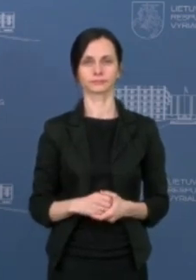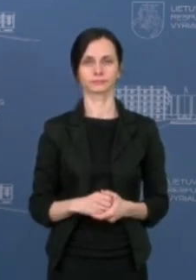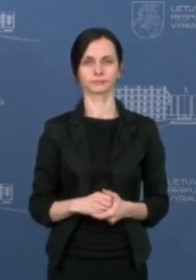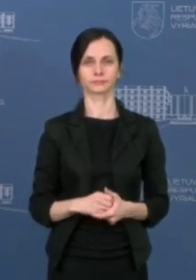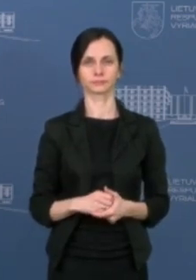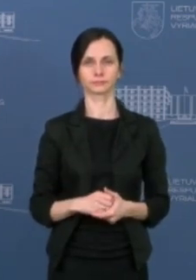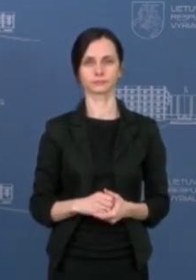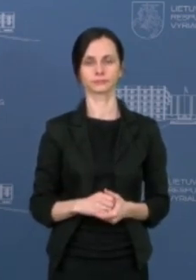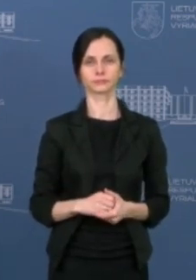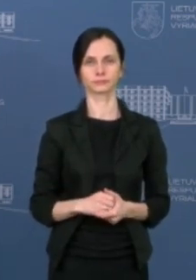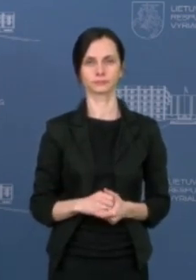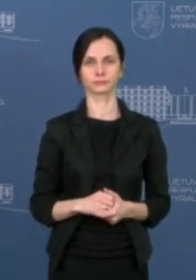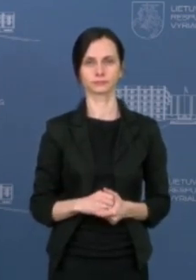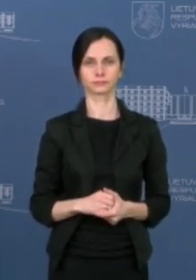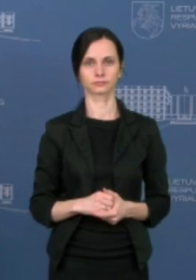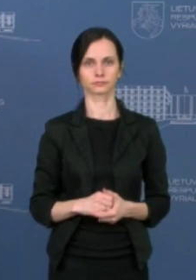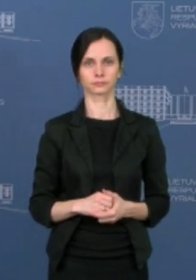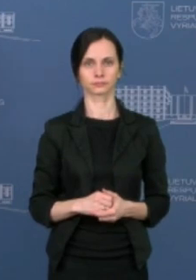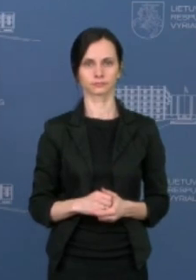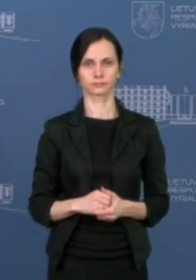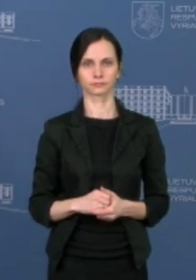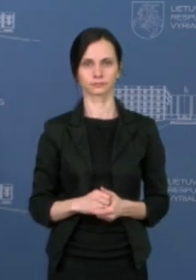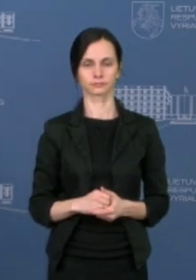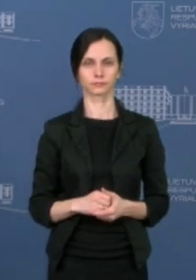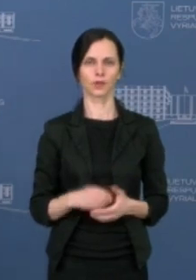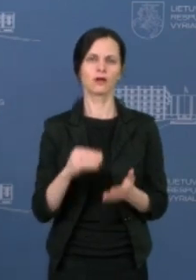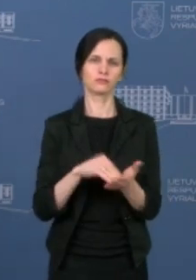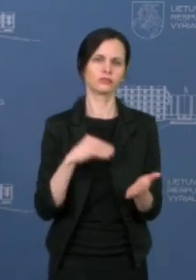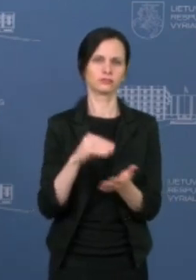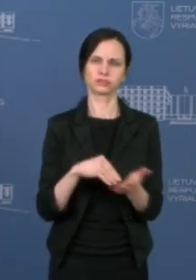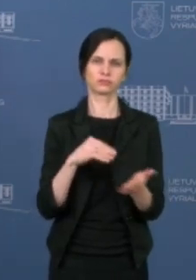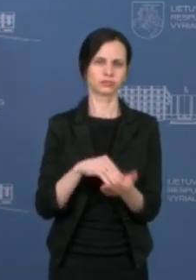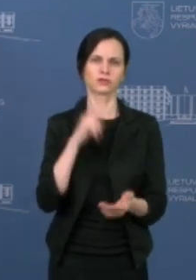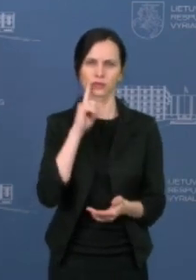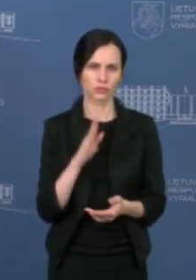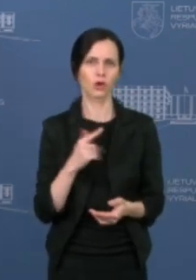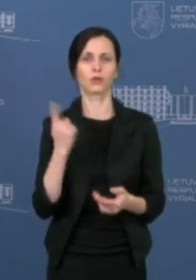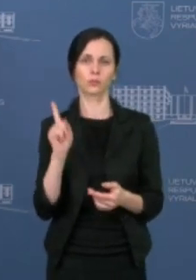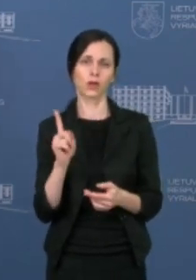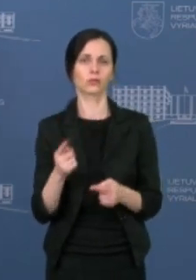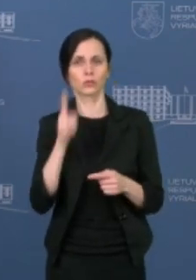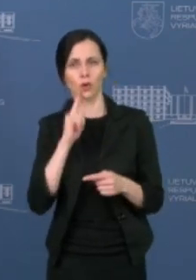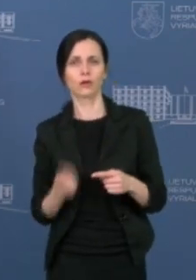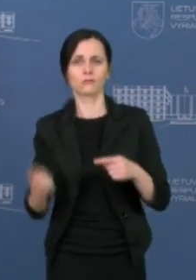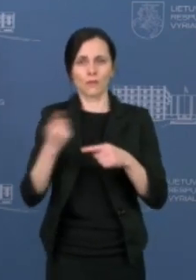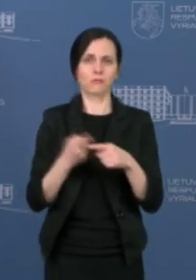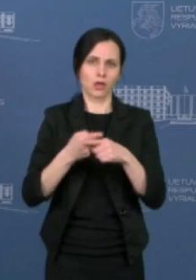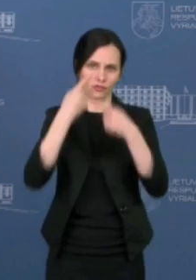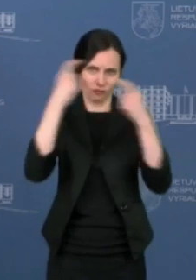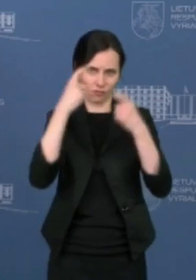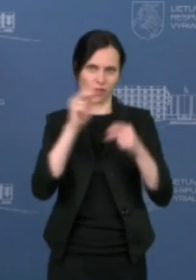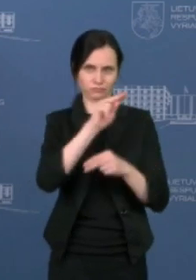tai pasistengsiu nesikartoti, o galbūt papildyti ir suteikti papildomą